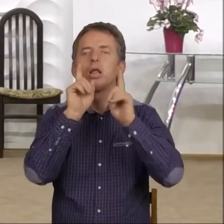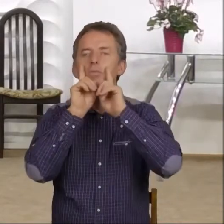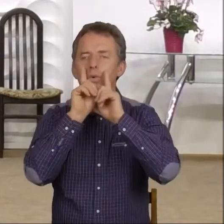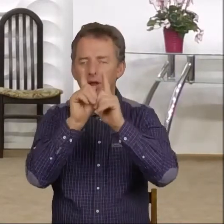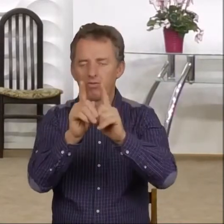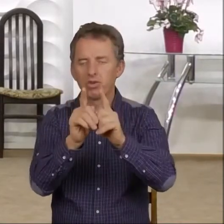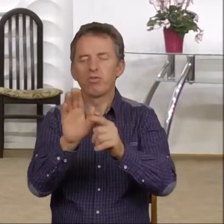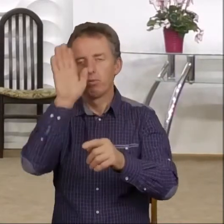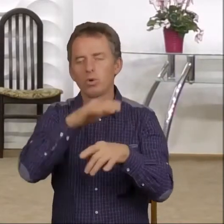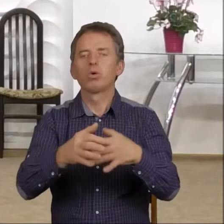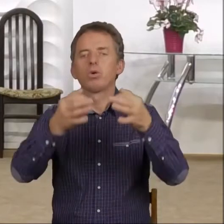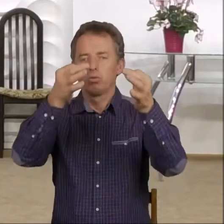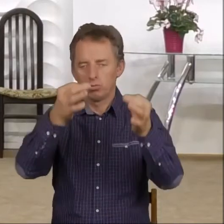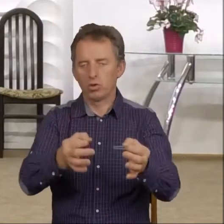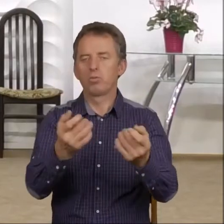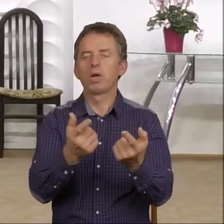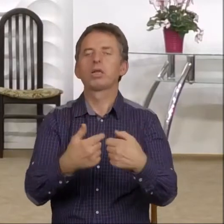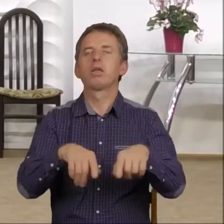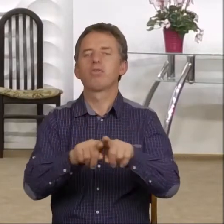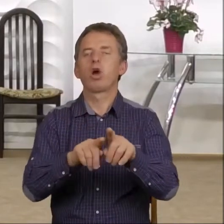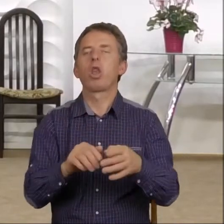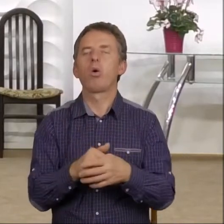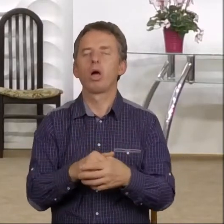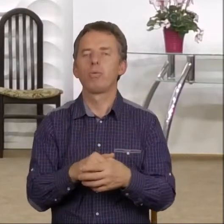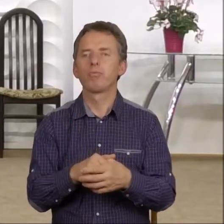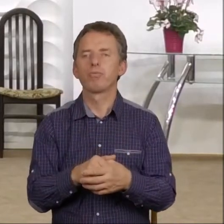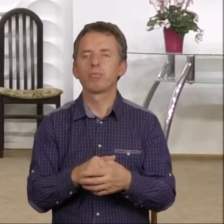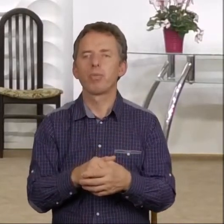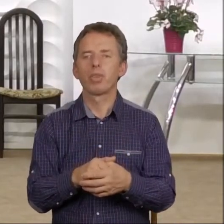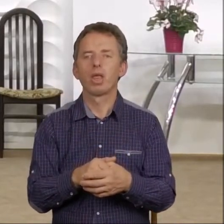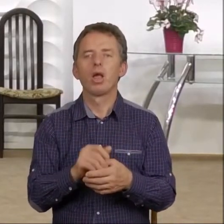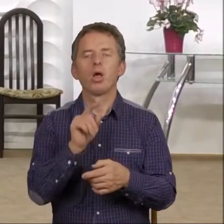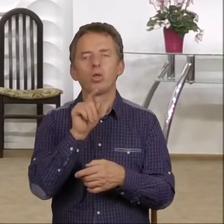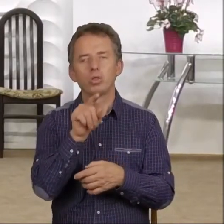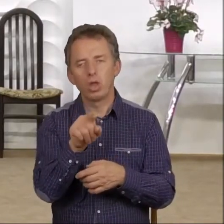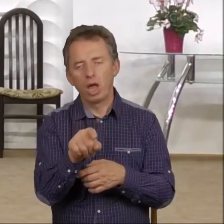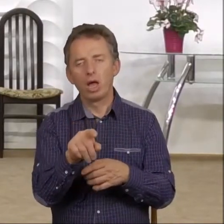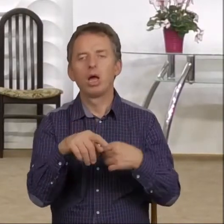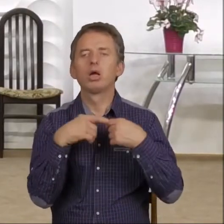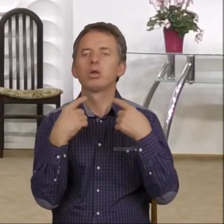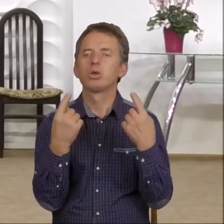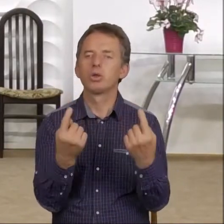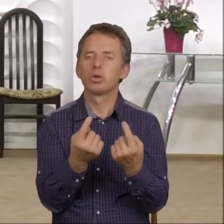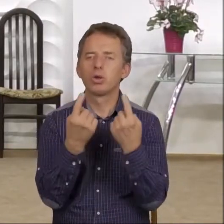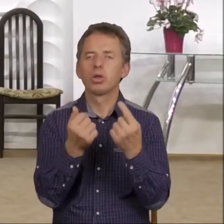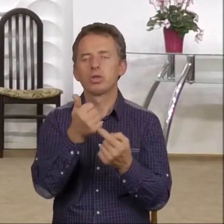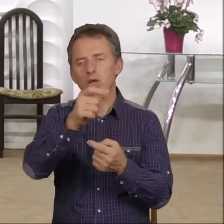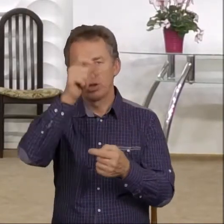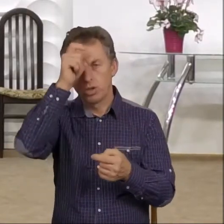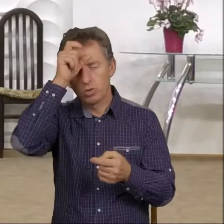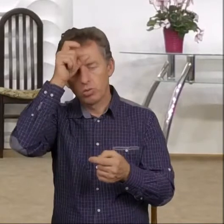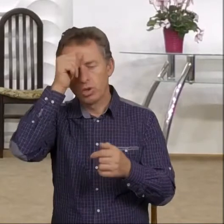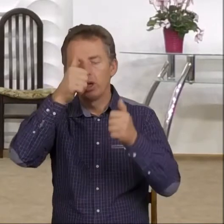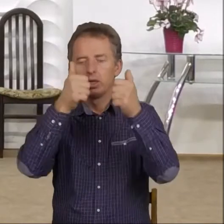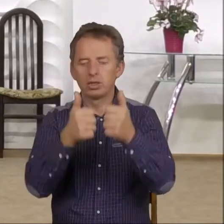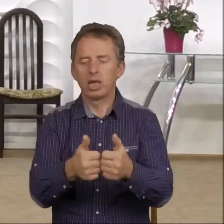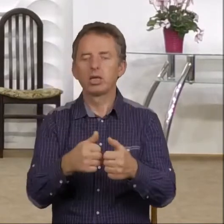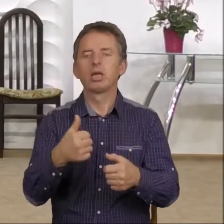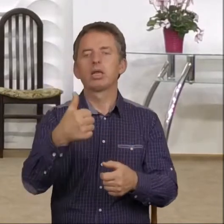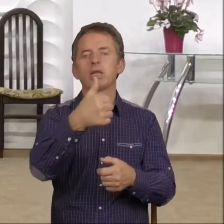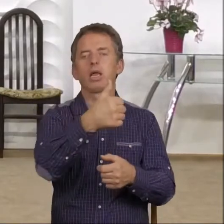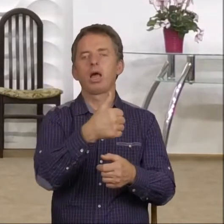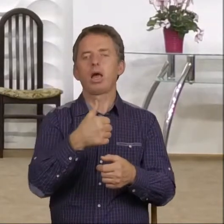odezwał się. I ta sytuacja, kiedy jeden człowiek staje samotnie,